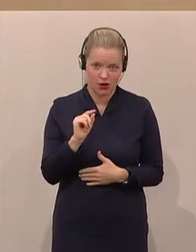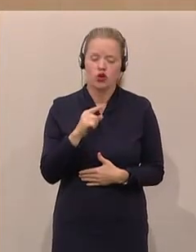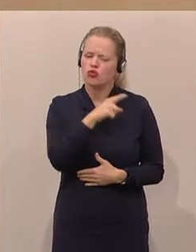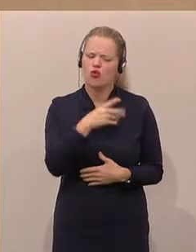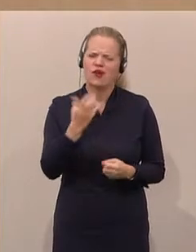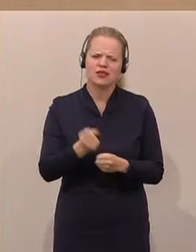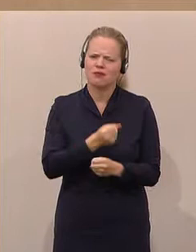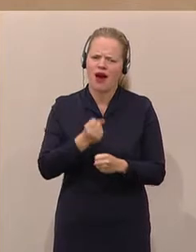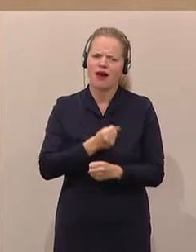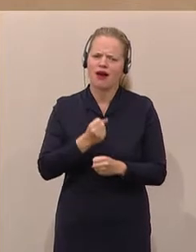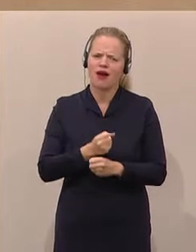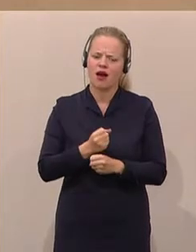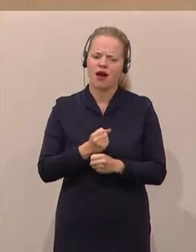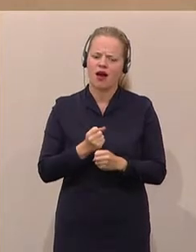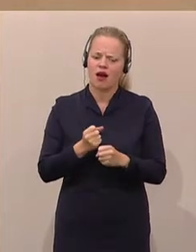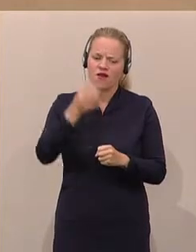Frauen zu schützen?